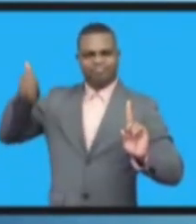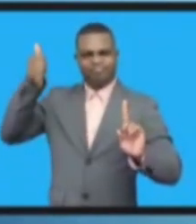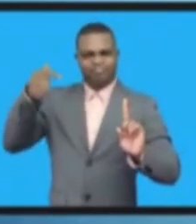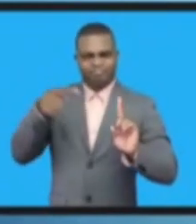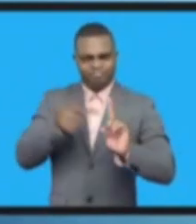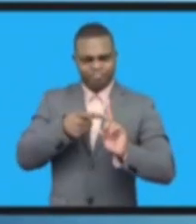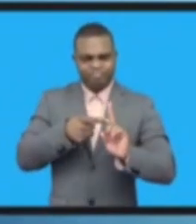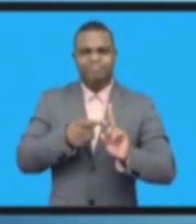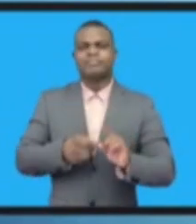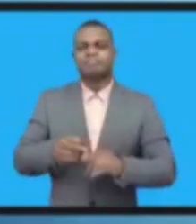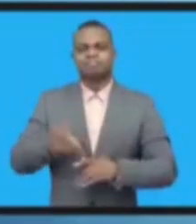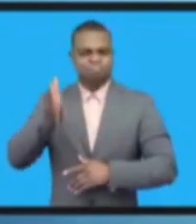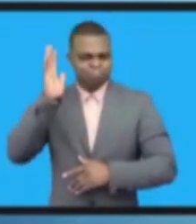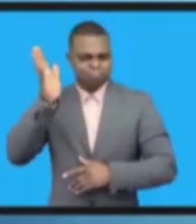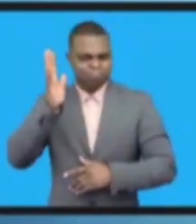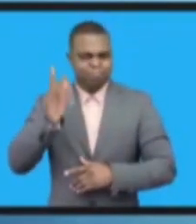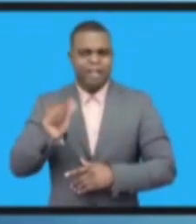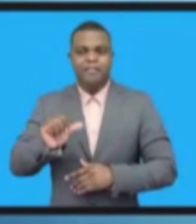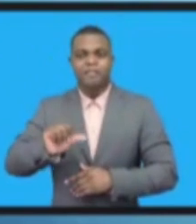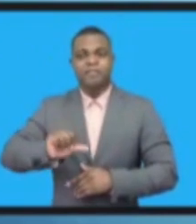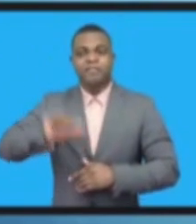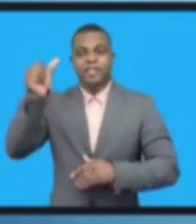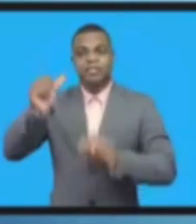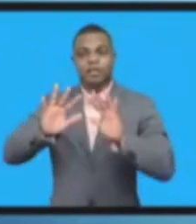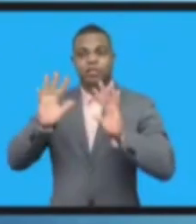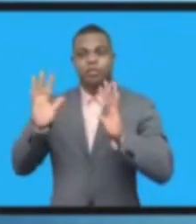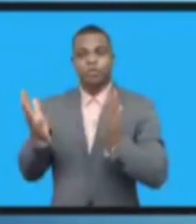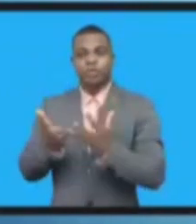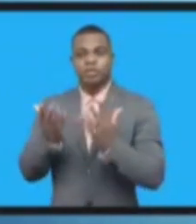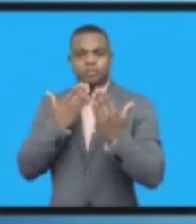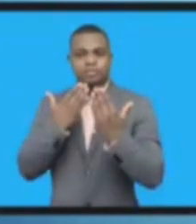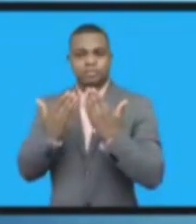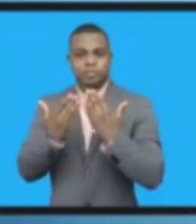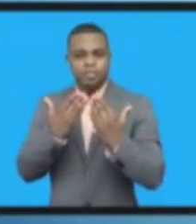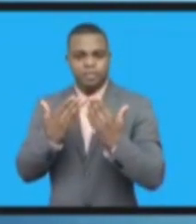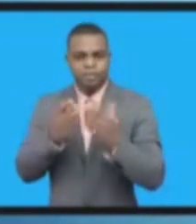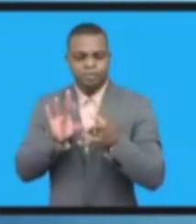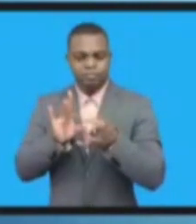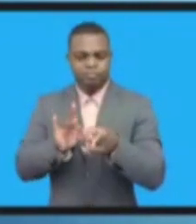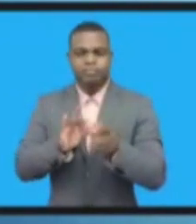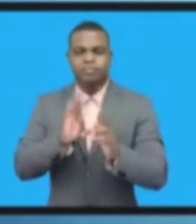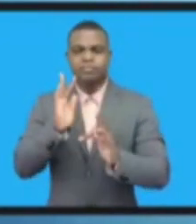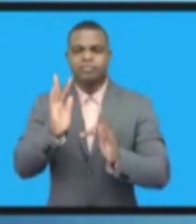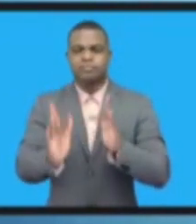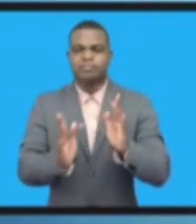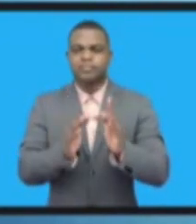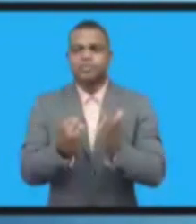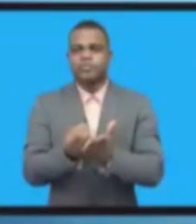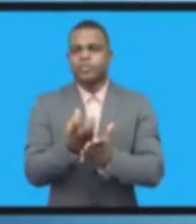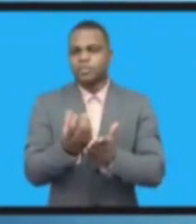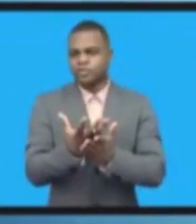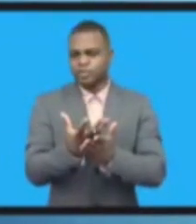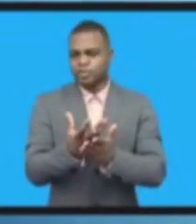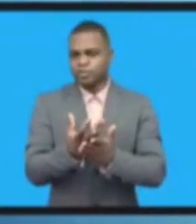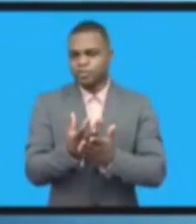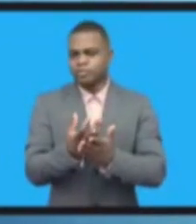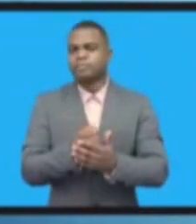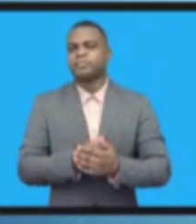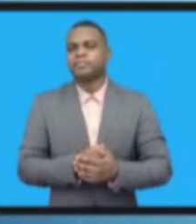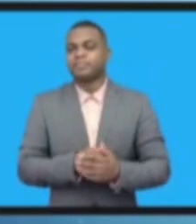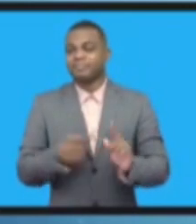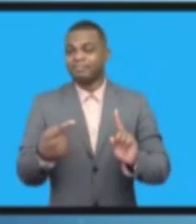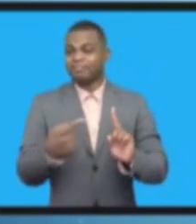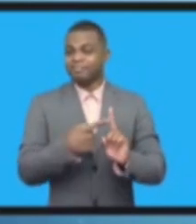с которыми он выступал на первом саммите по информационному обществу. Он говорил о том, что если каждый из нас